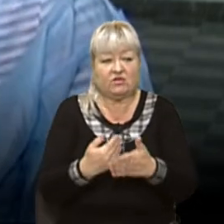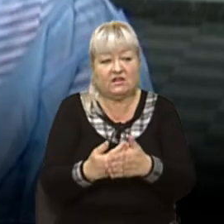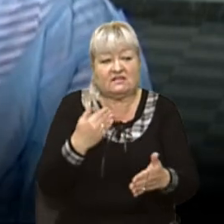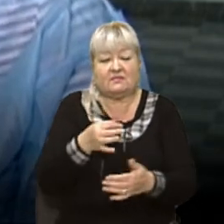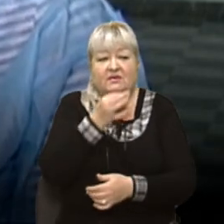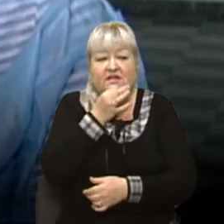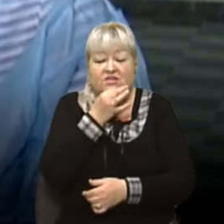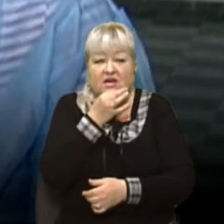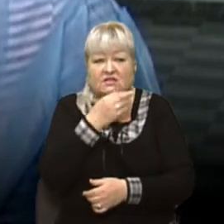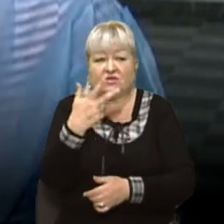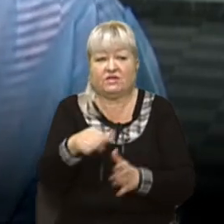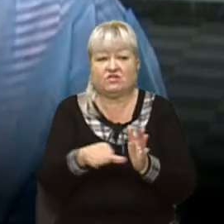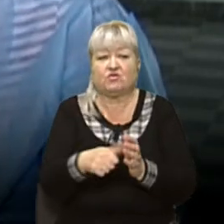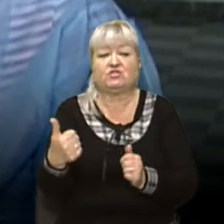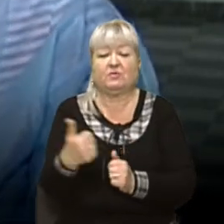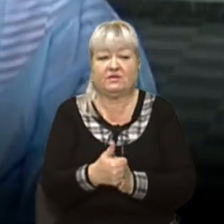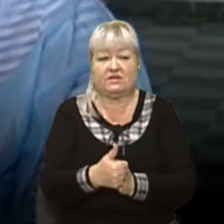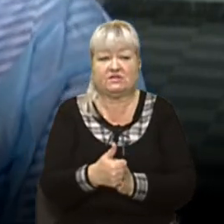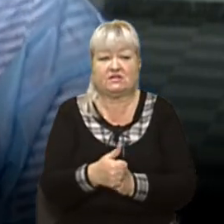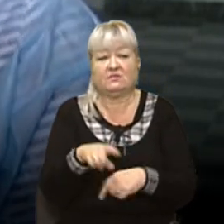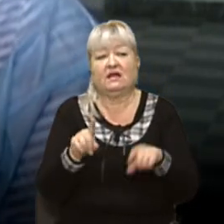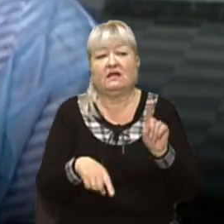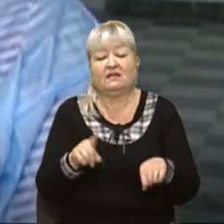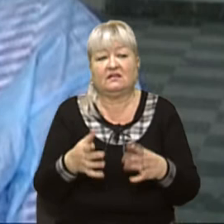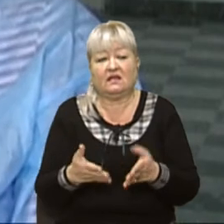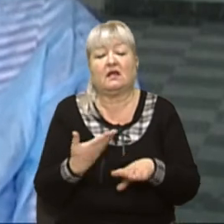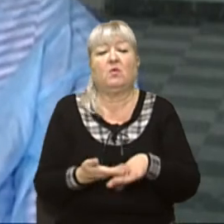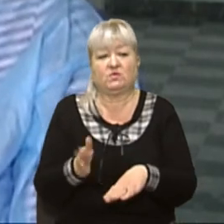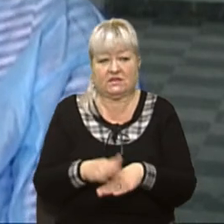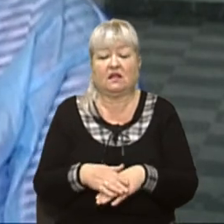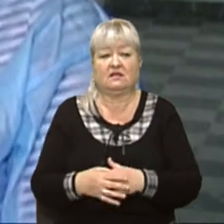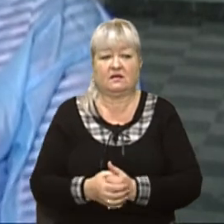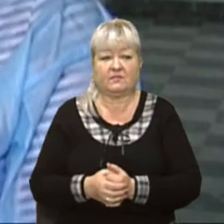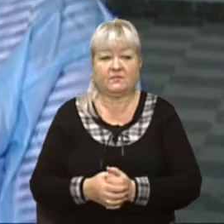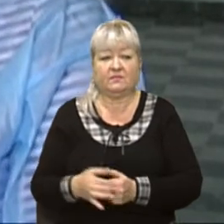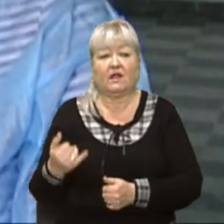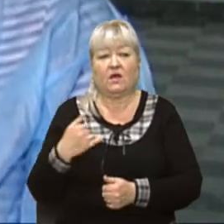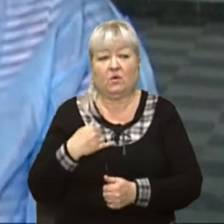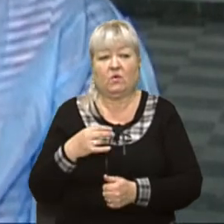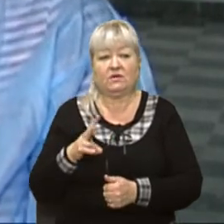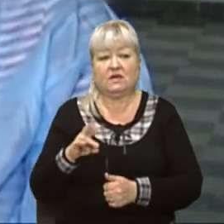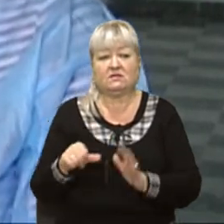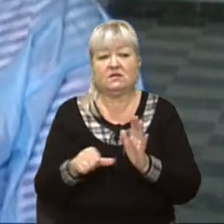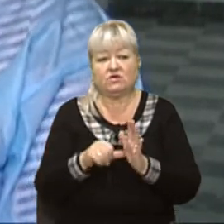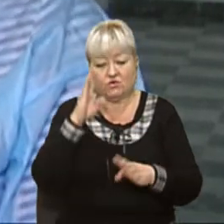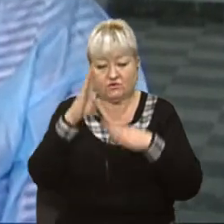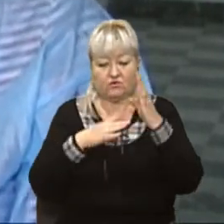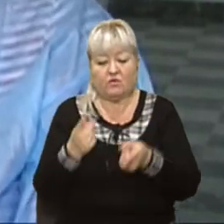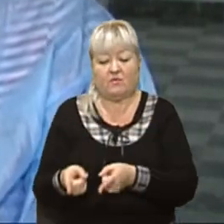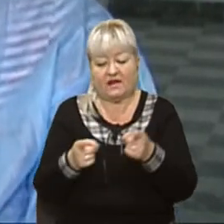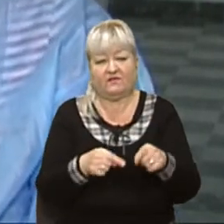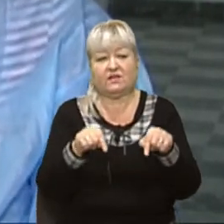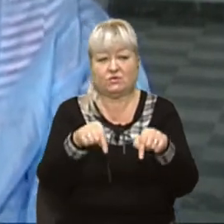з деякими ускладненнями і нас на 6-ту добу перевели сюди.